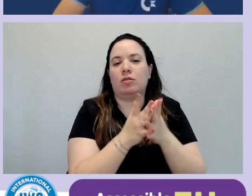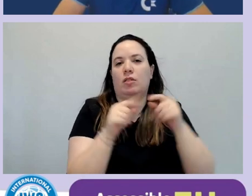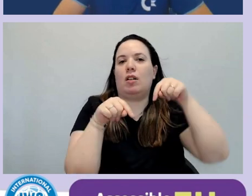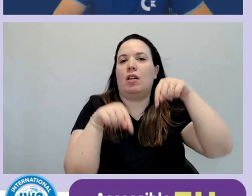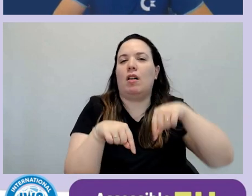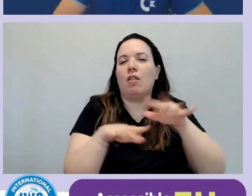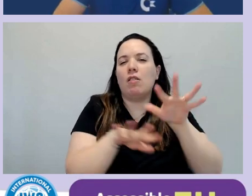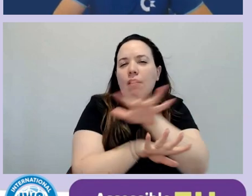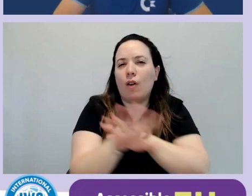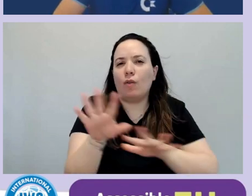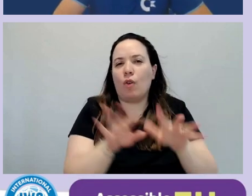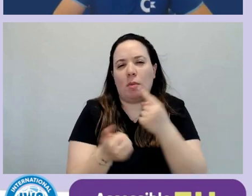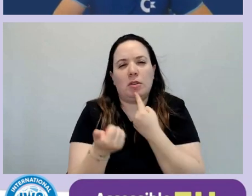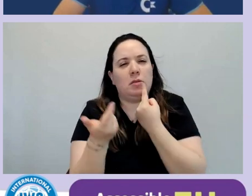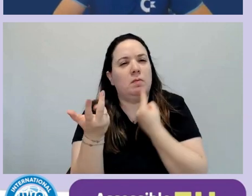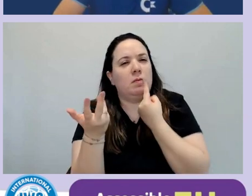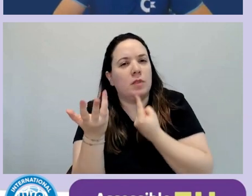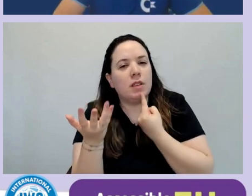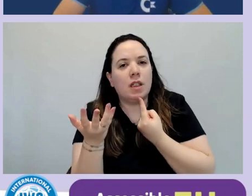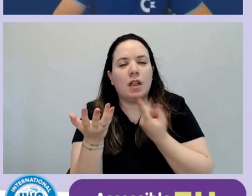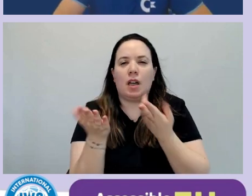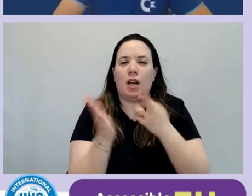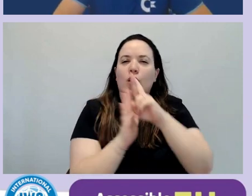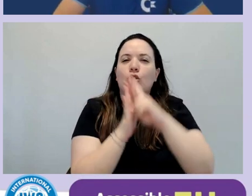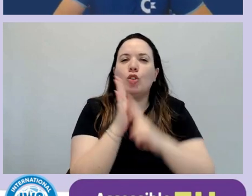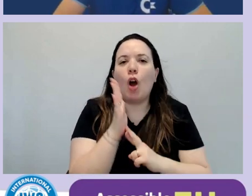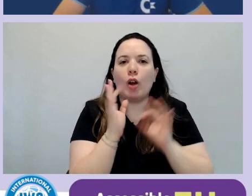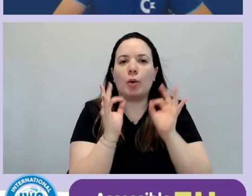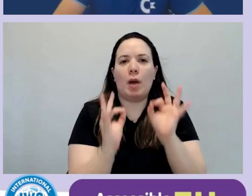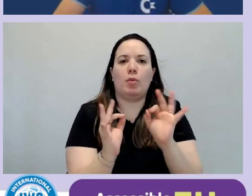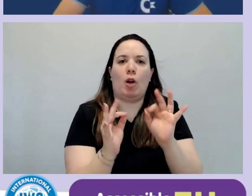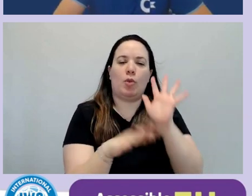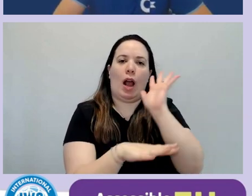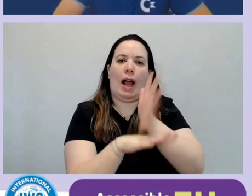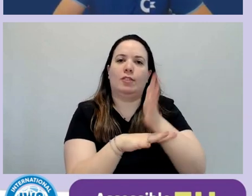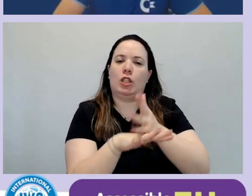vi darò alcune informazioni sulle norme che coinvolgono l'accessibilità.